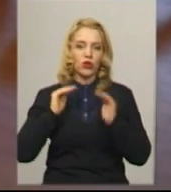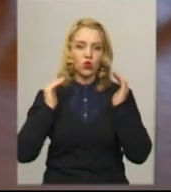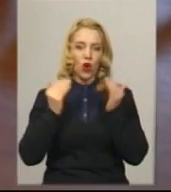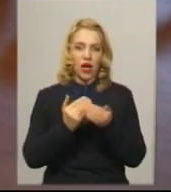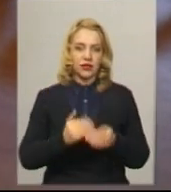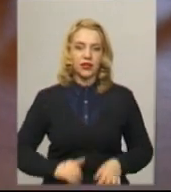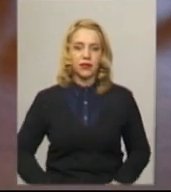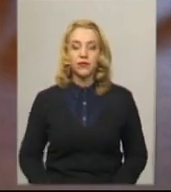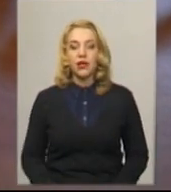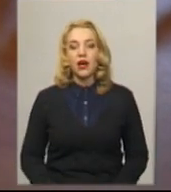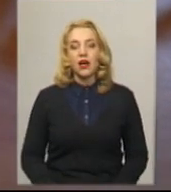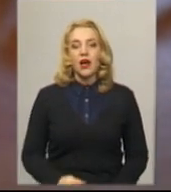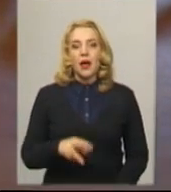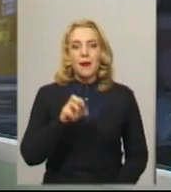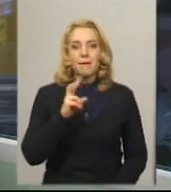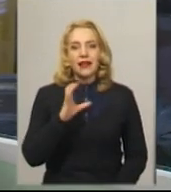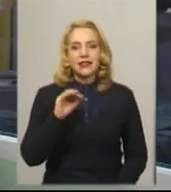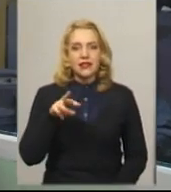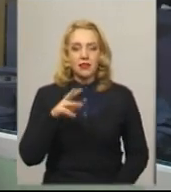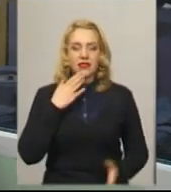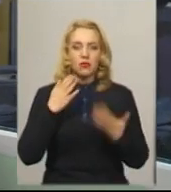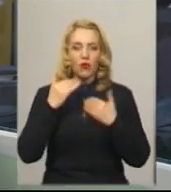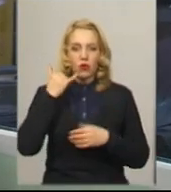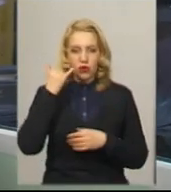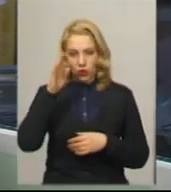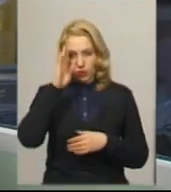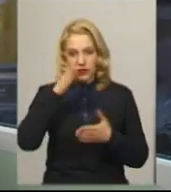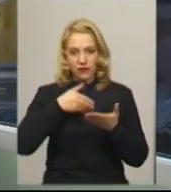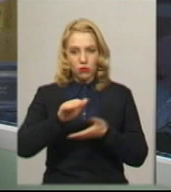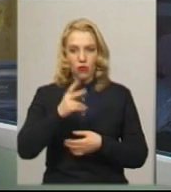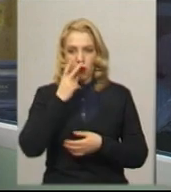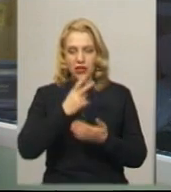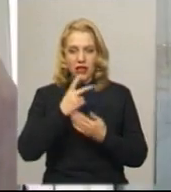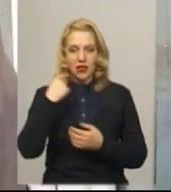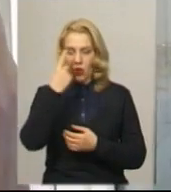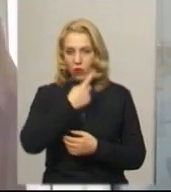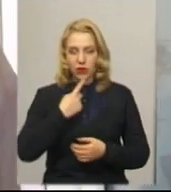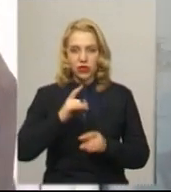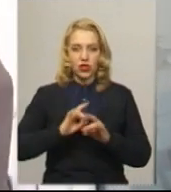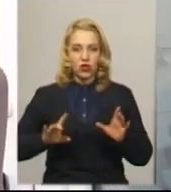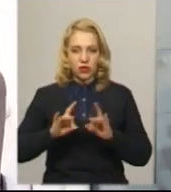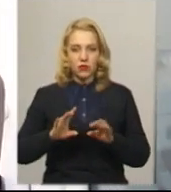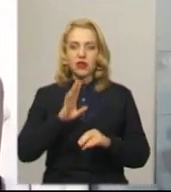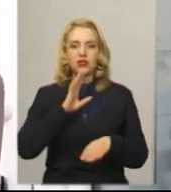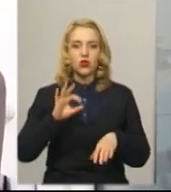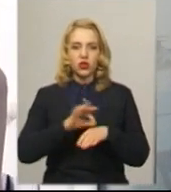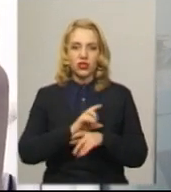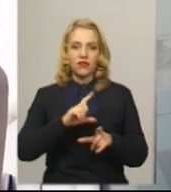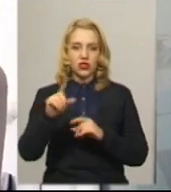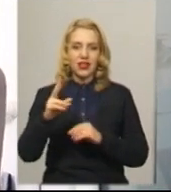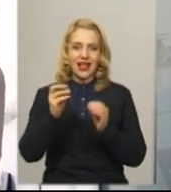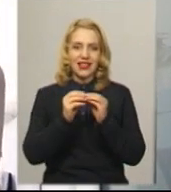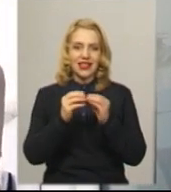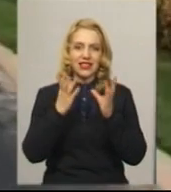З Максимом ми спілкувалися телефоном. Хлопець відмовився показувати обличчя. Розповідає, з дружиною вилітав на 10 днів до